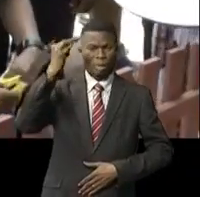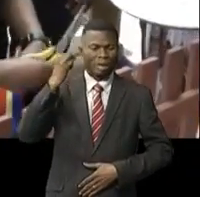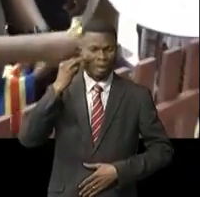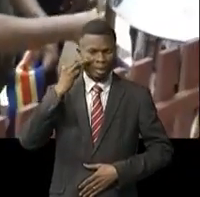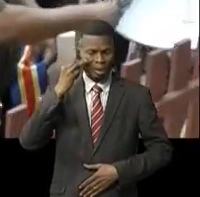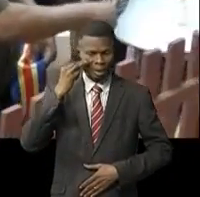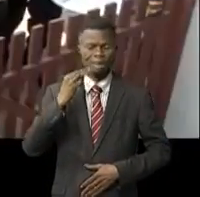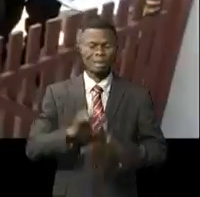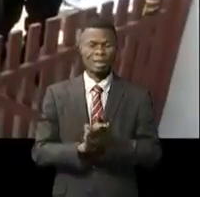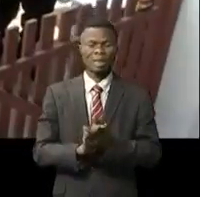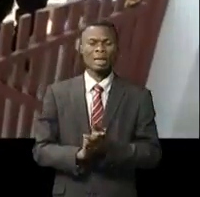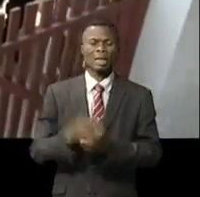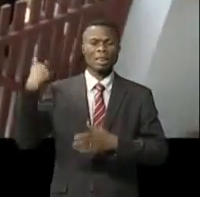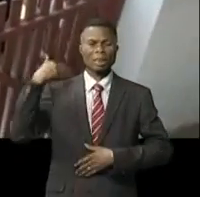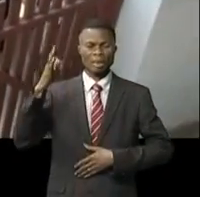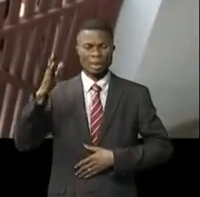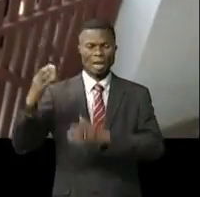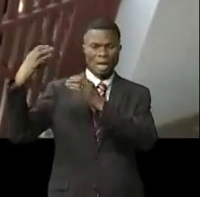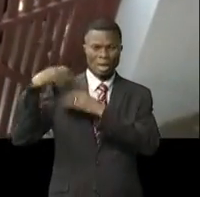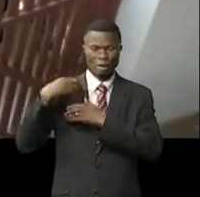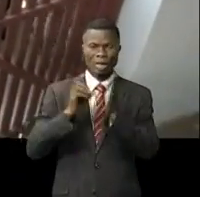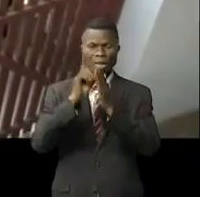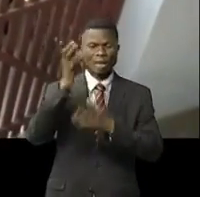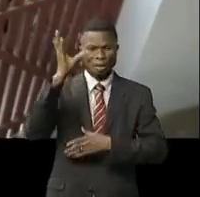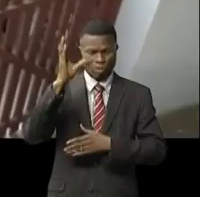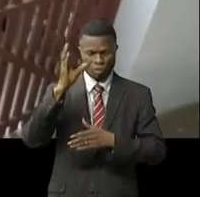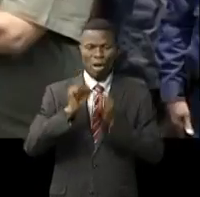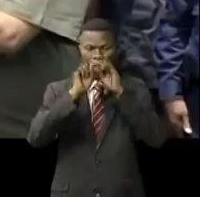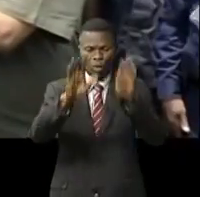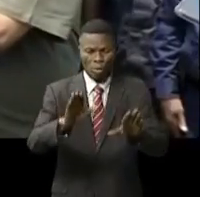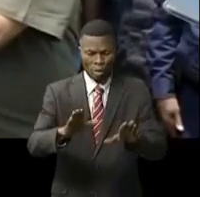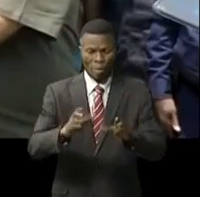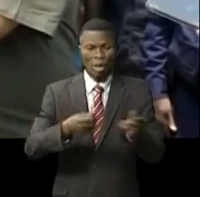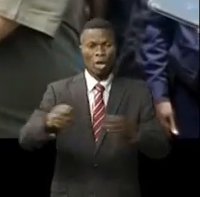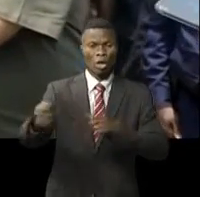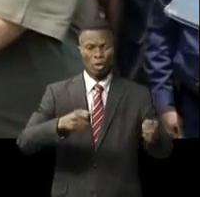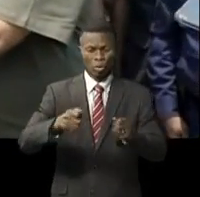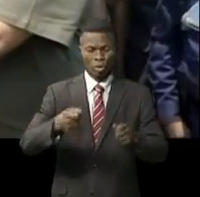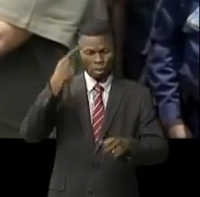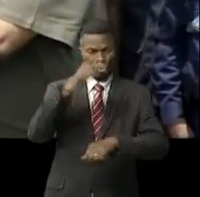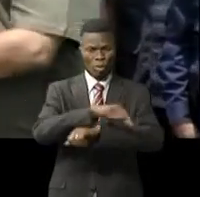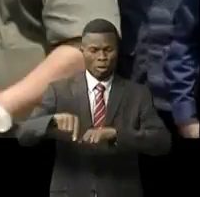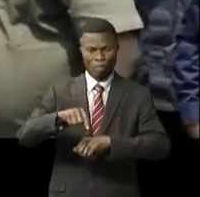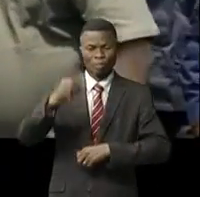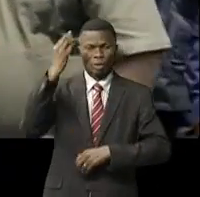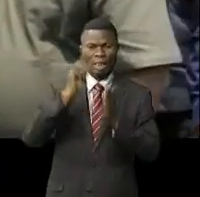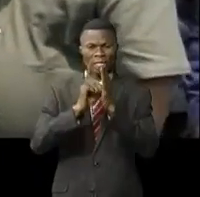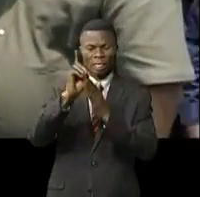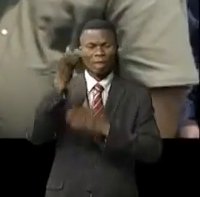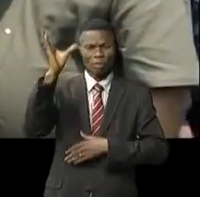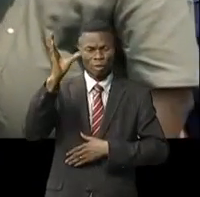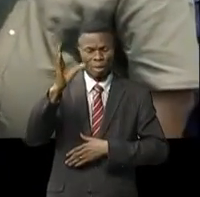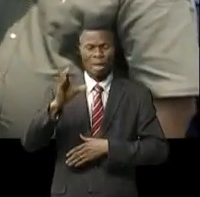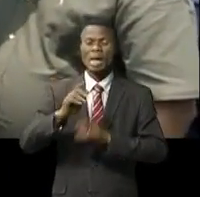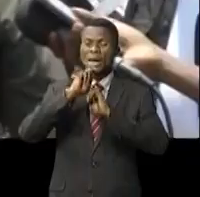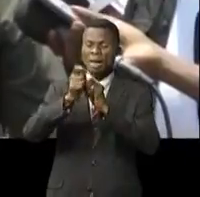rural, François Roubautama Sumbuko, qui a inauguré cet ouvrage pour le numéro 1 du ministère du développement rural. Cet acte